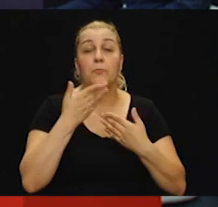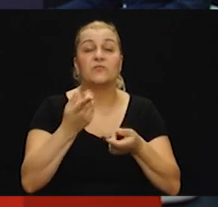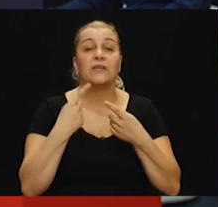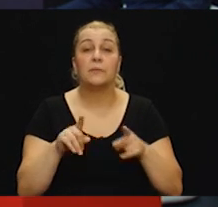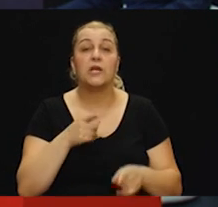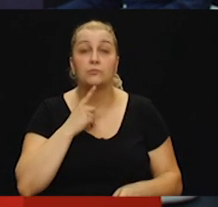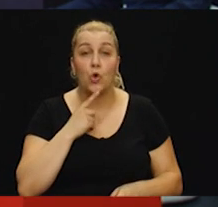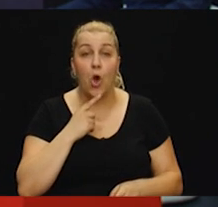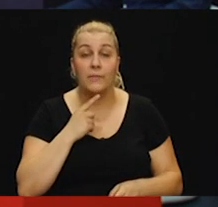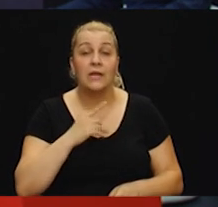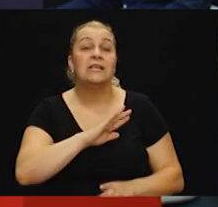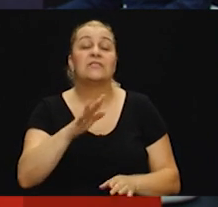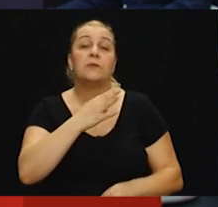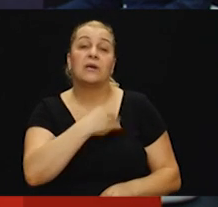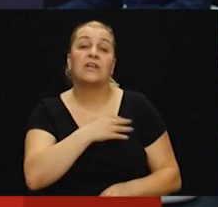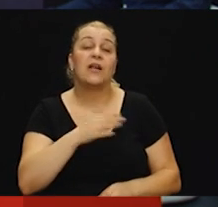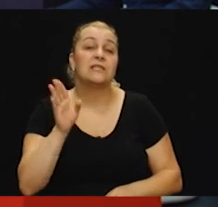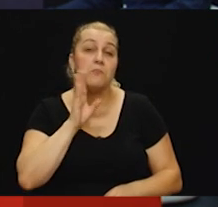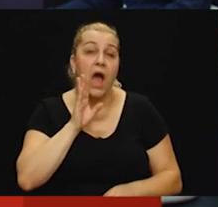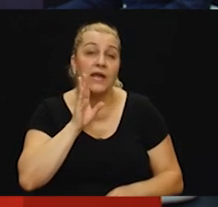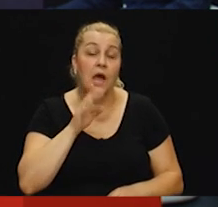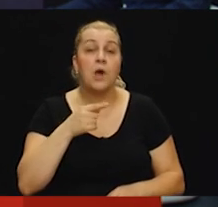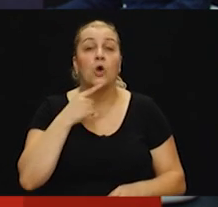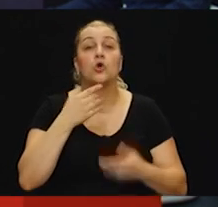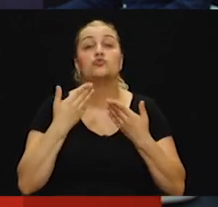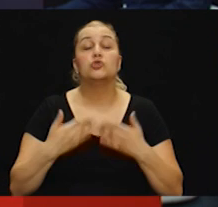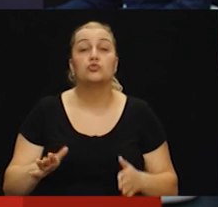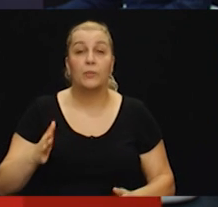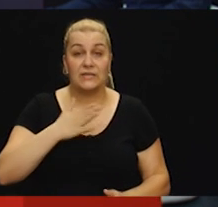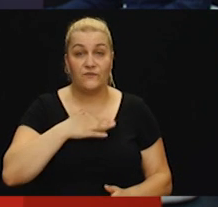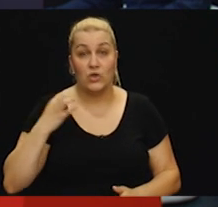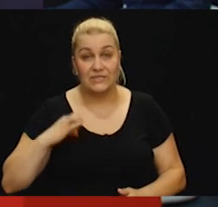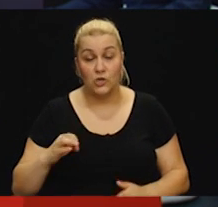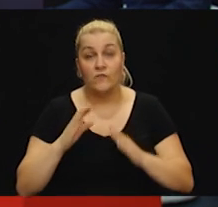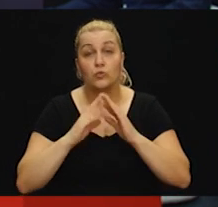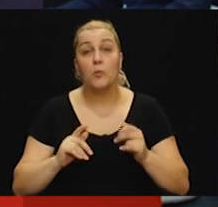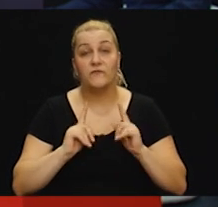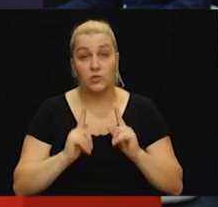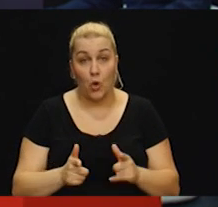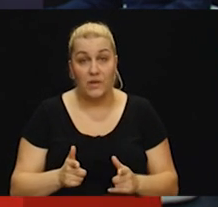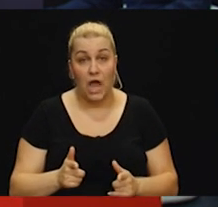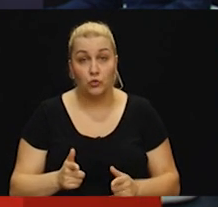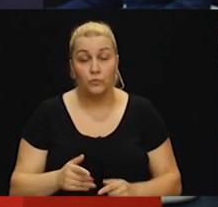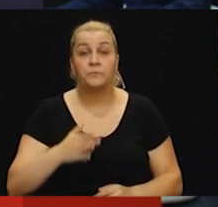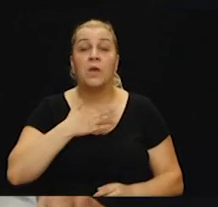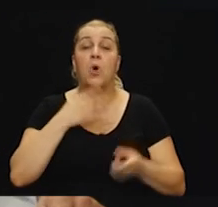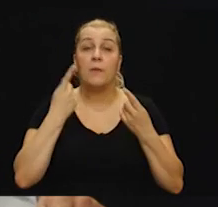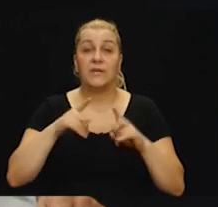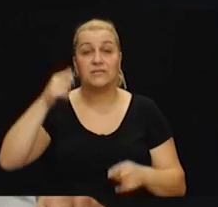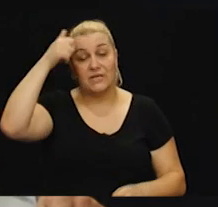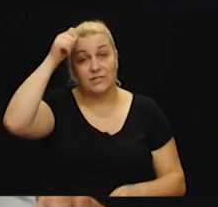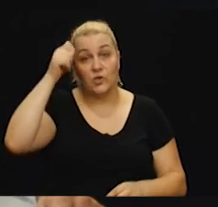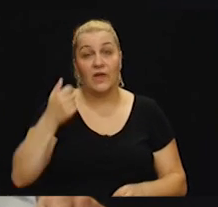kome? S svim hrvatskim majkama koji si izgubili svoje sinove u domovinskom ratu. Moja pjesma se zove